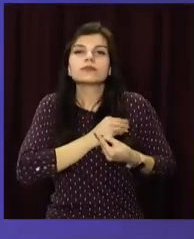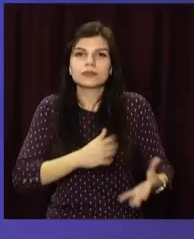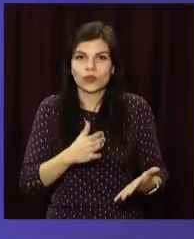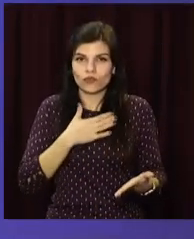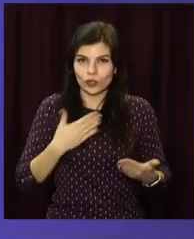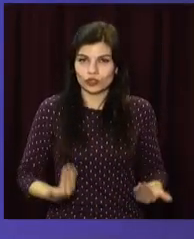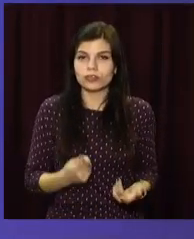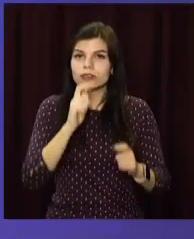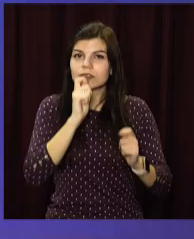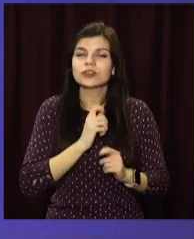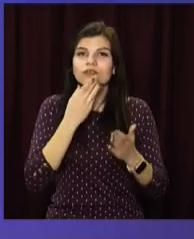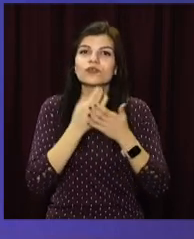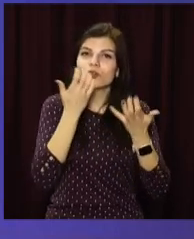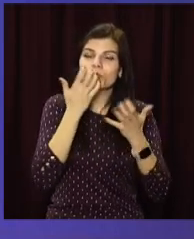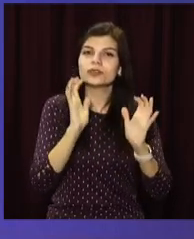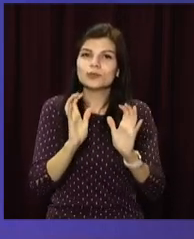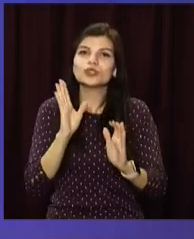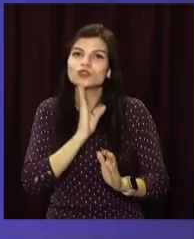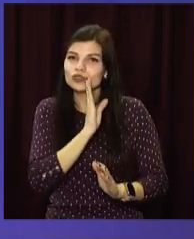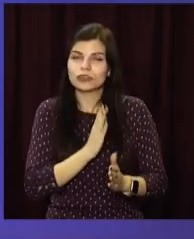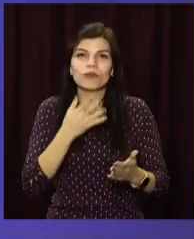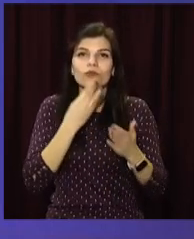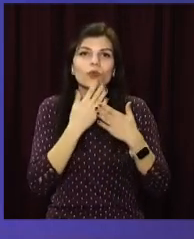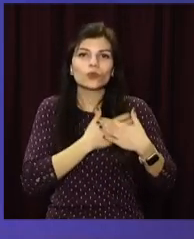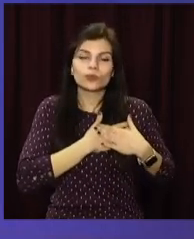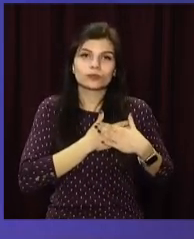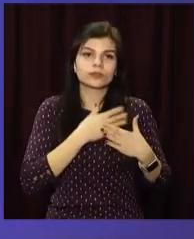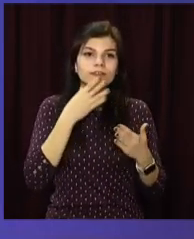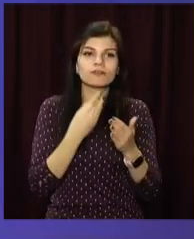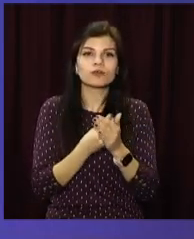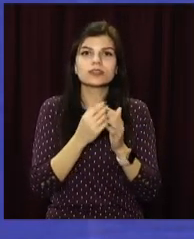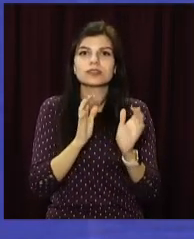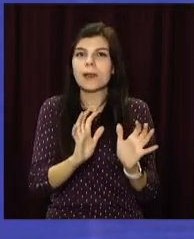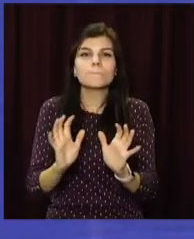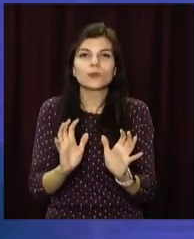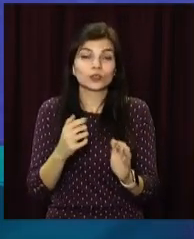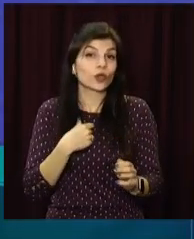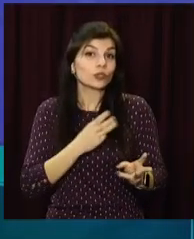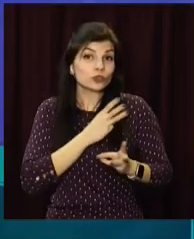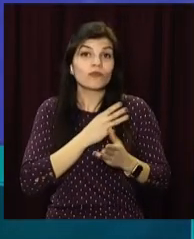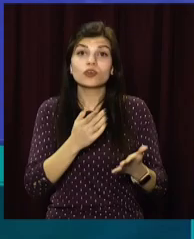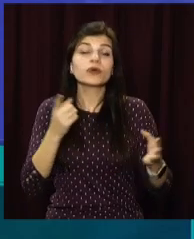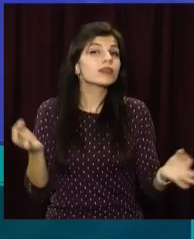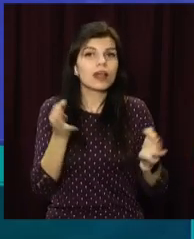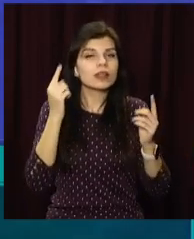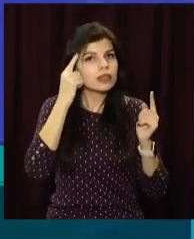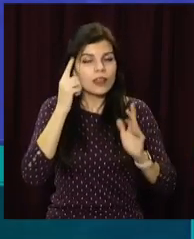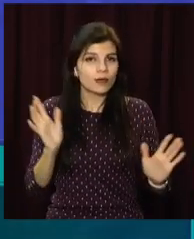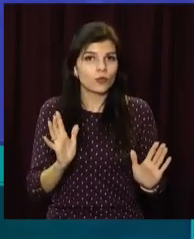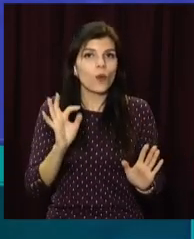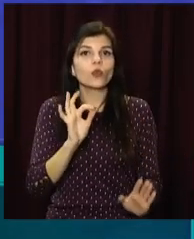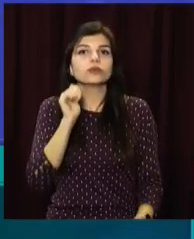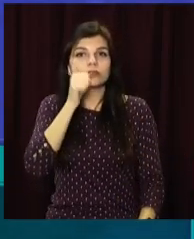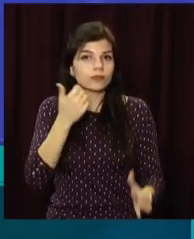житті. Ви дарите нам своє тепло, свою любов, свою заботу. Я бажаю вам, щоб ви ніколи не думали о